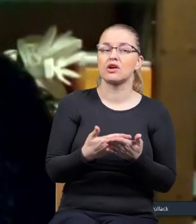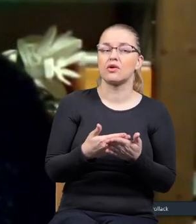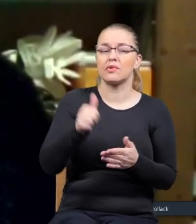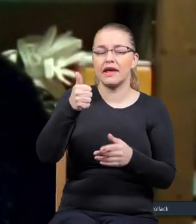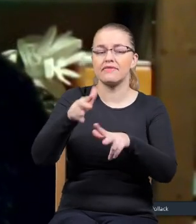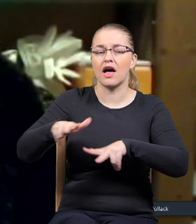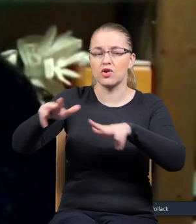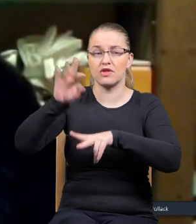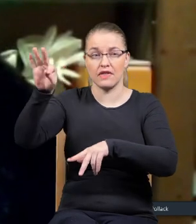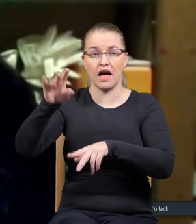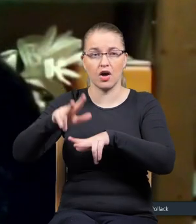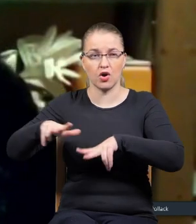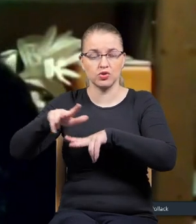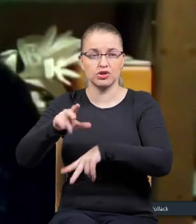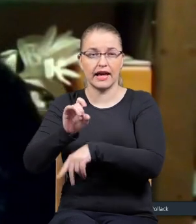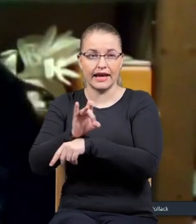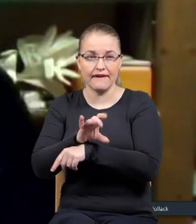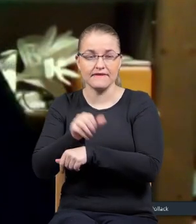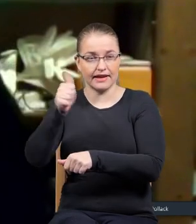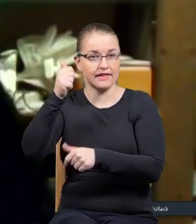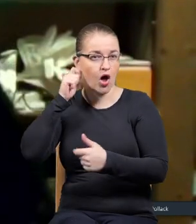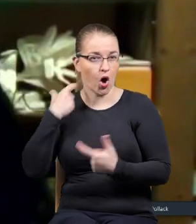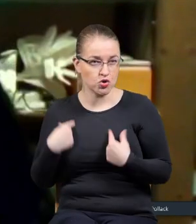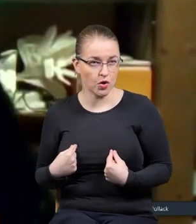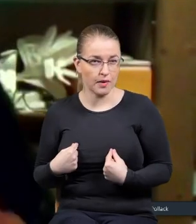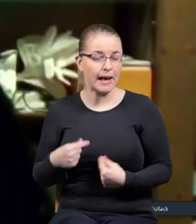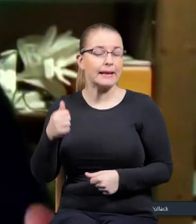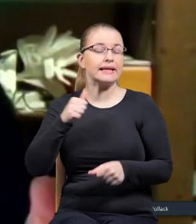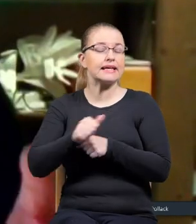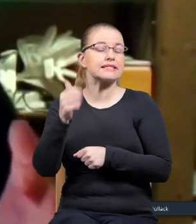z tej rodziny właśnie, ona jest bardzo